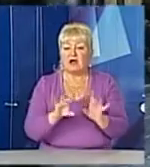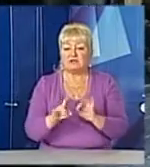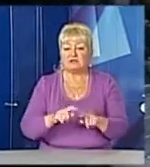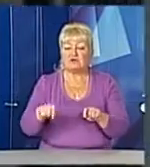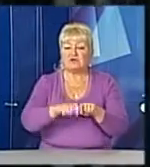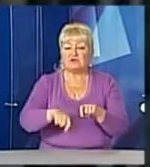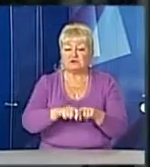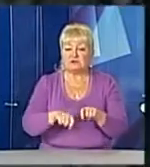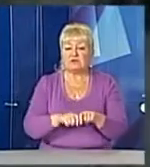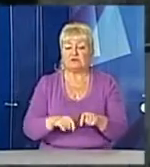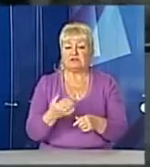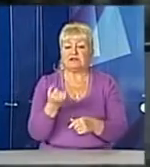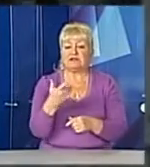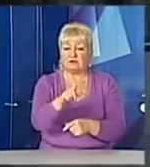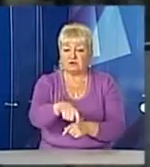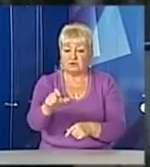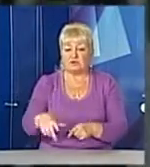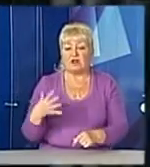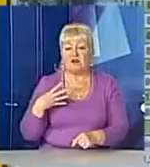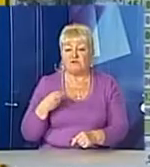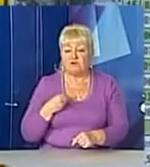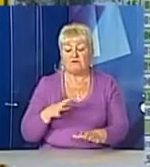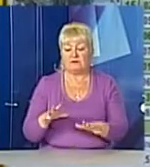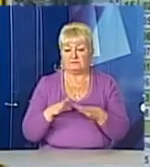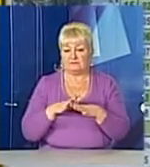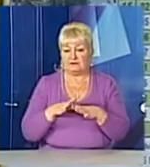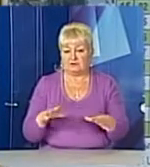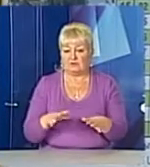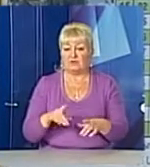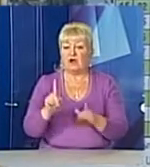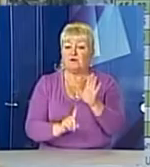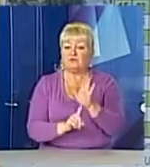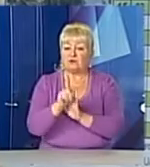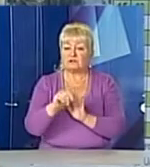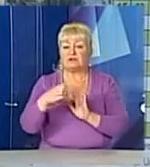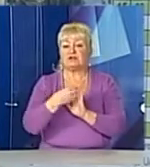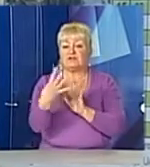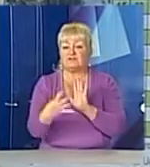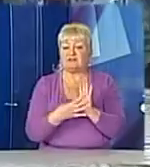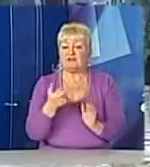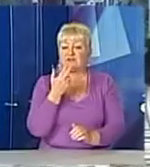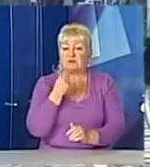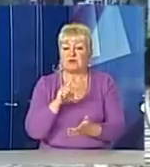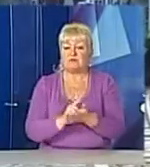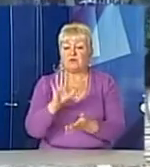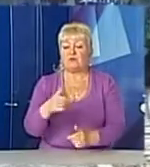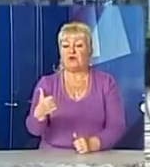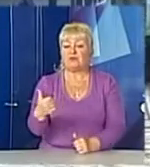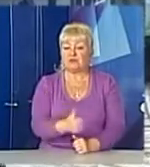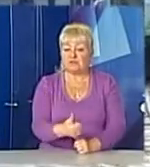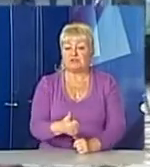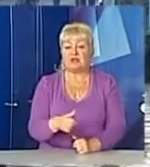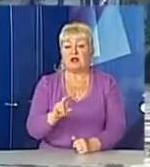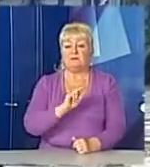пасажиропотоку в громадському транспорті Львова так і не відбулося. Воно розпочалося 19 червня і мало тривати тиждень силами